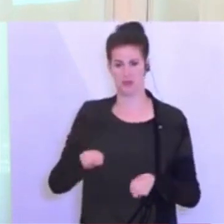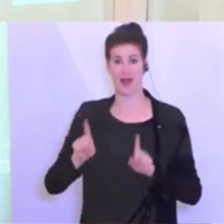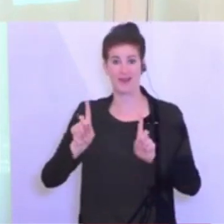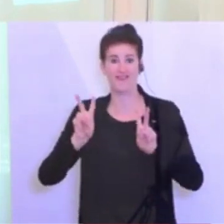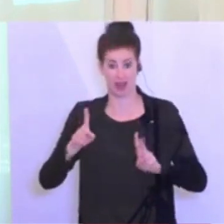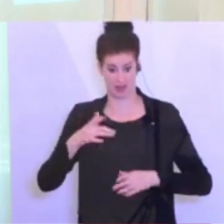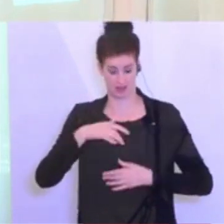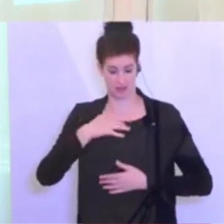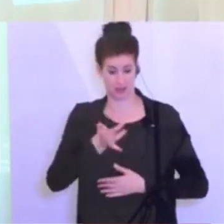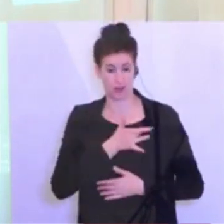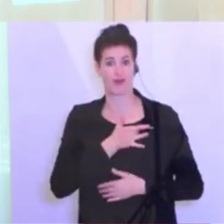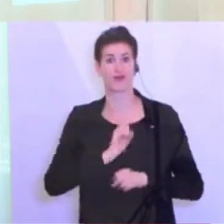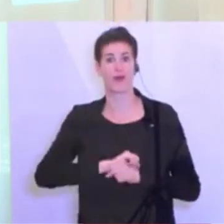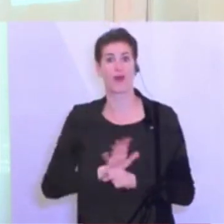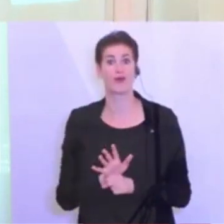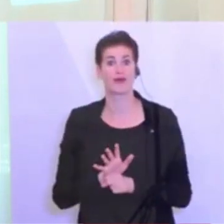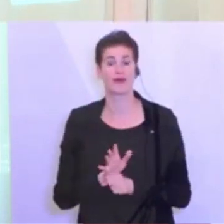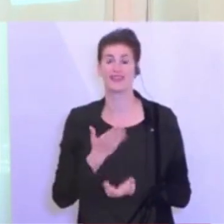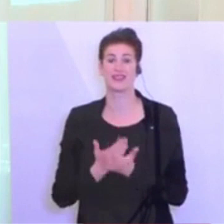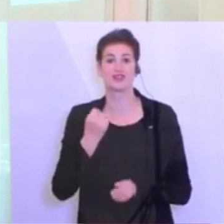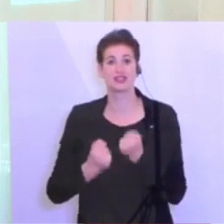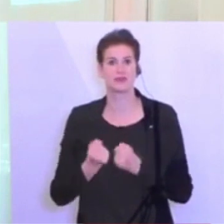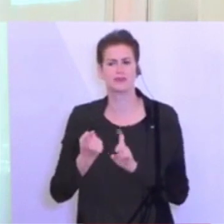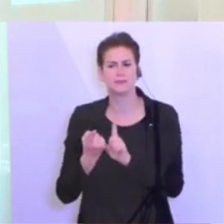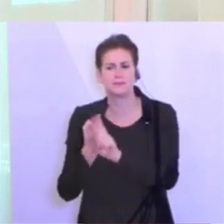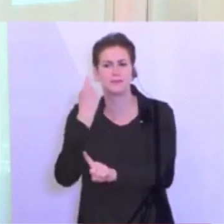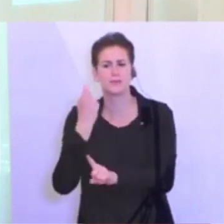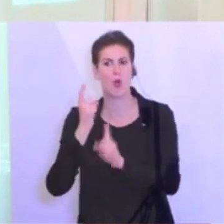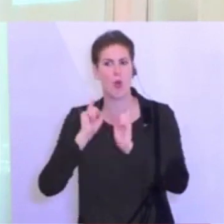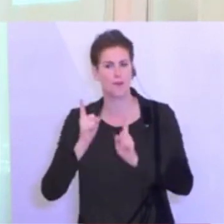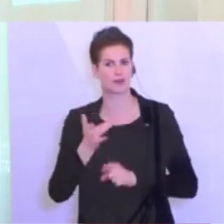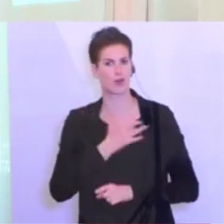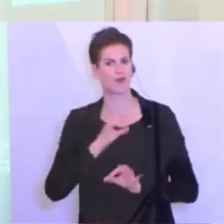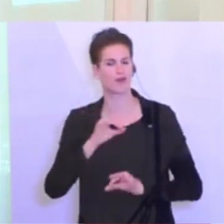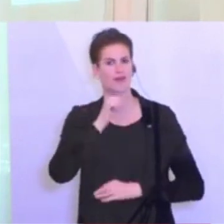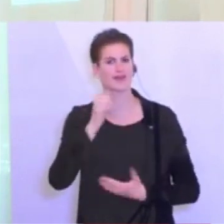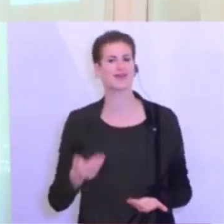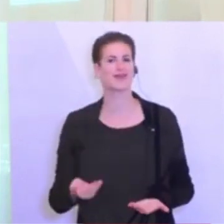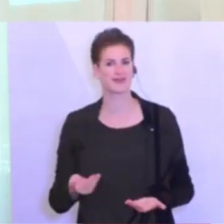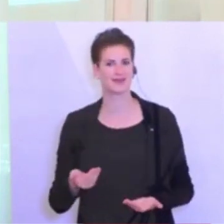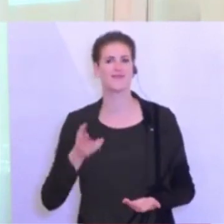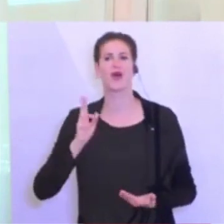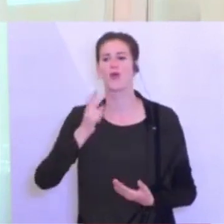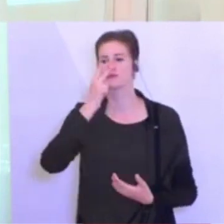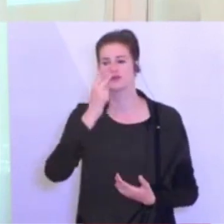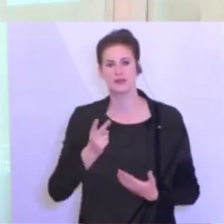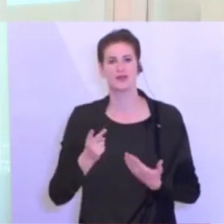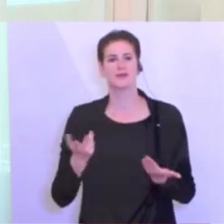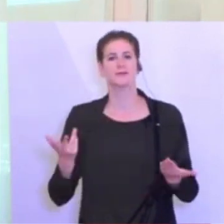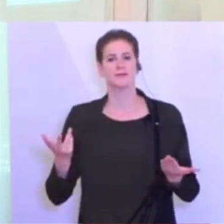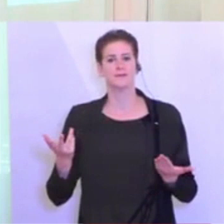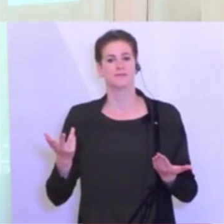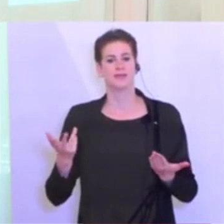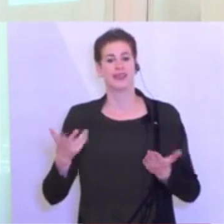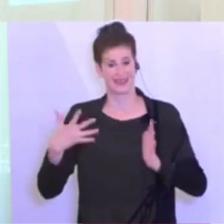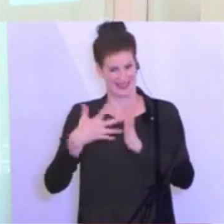Deswegen ist es so schwer kontrollierbar, weil ein Nachlassen bei den positiven Testergebnissen nicht